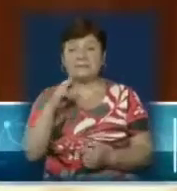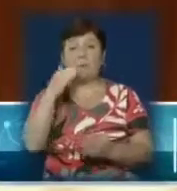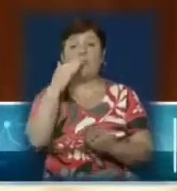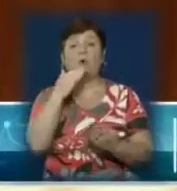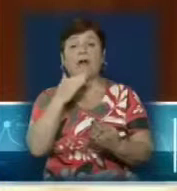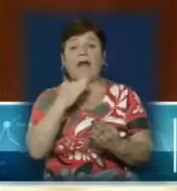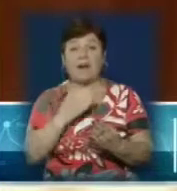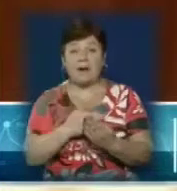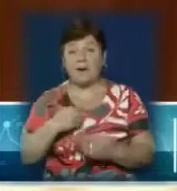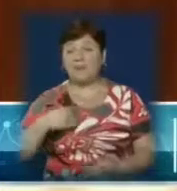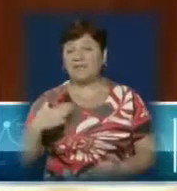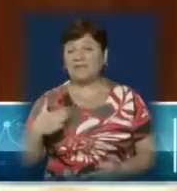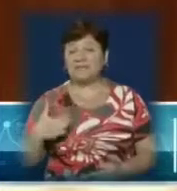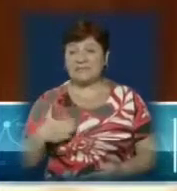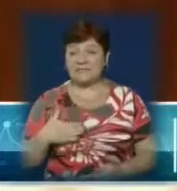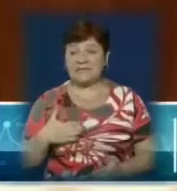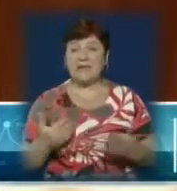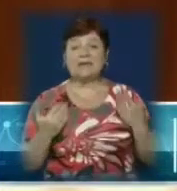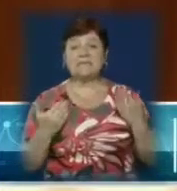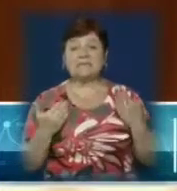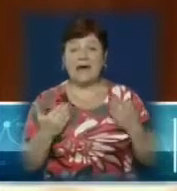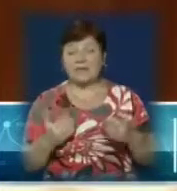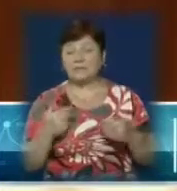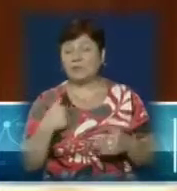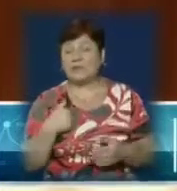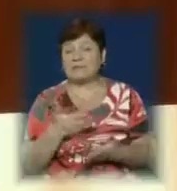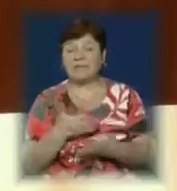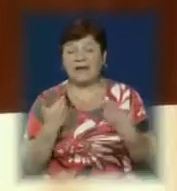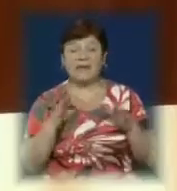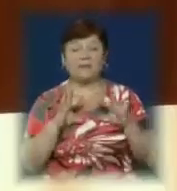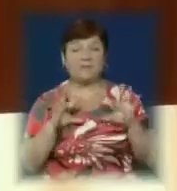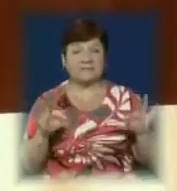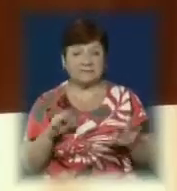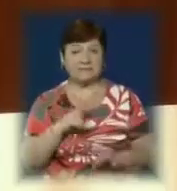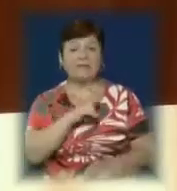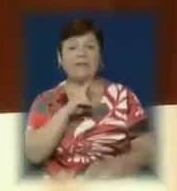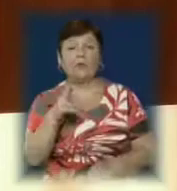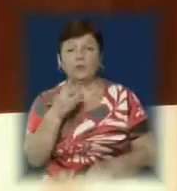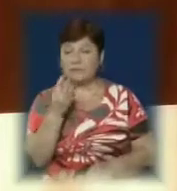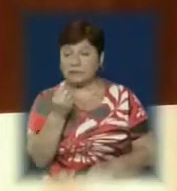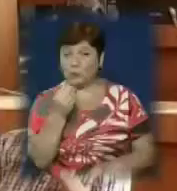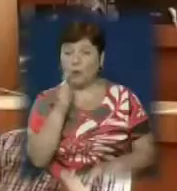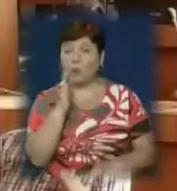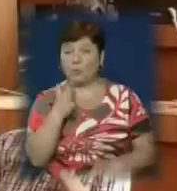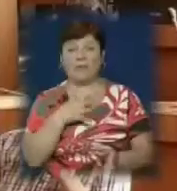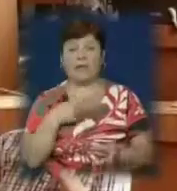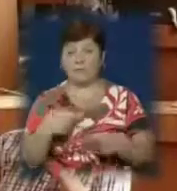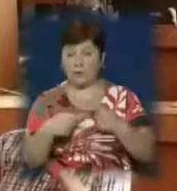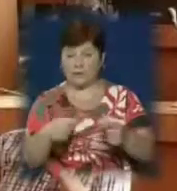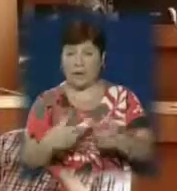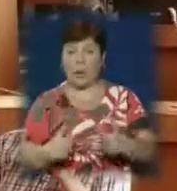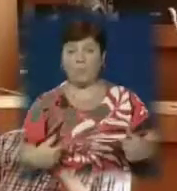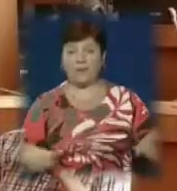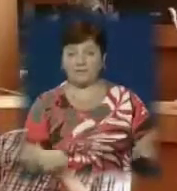ще раз спрошу, будь ласка, зараз ми не володіємо інформацією, за якою ціною буде реалізований об'єкт. Аргументи